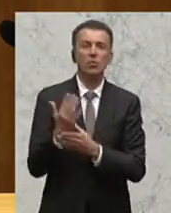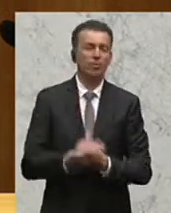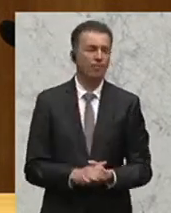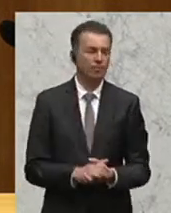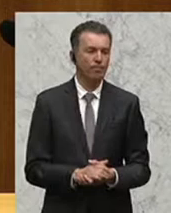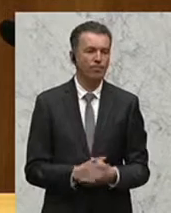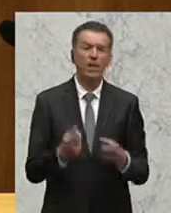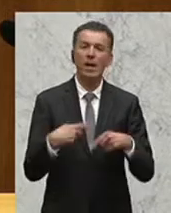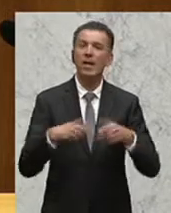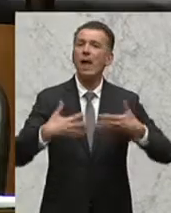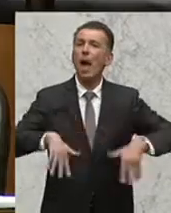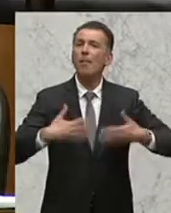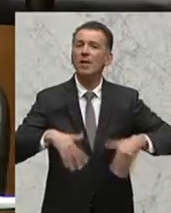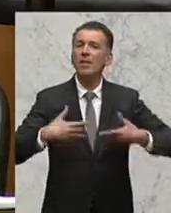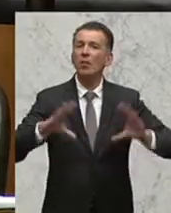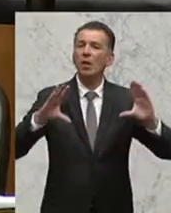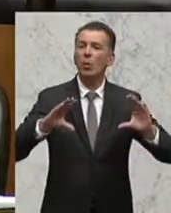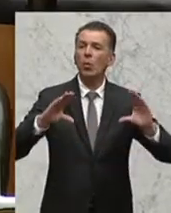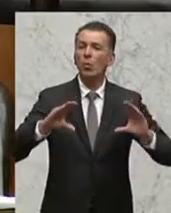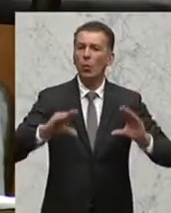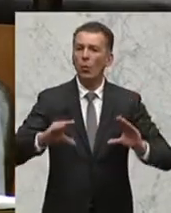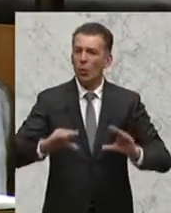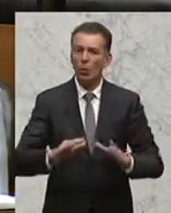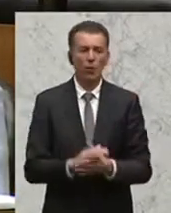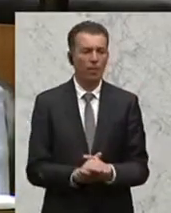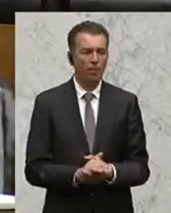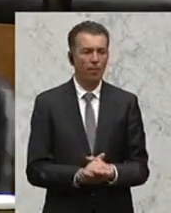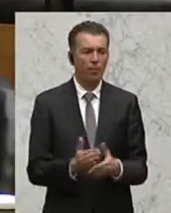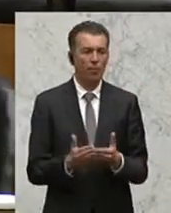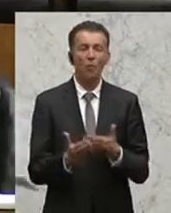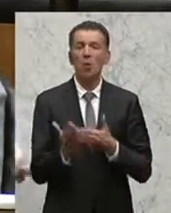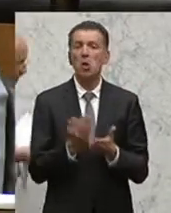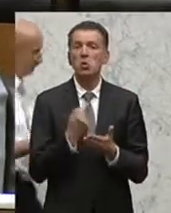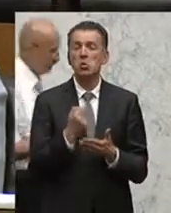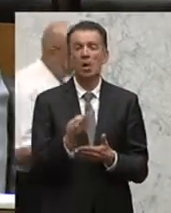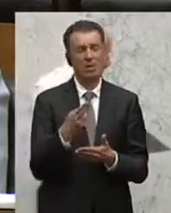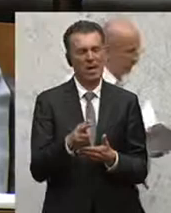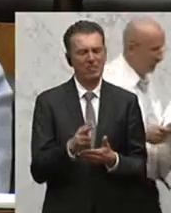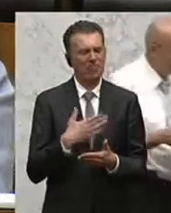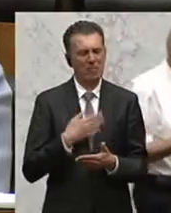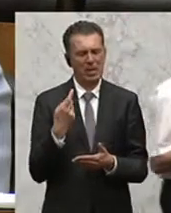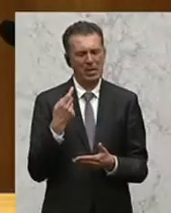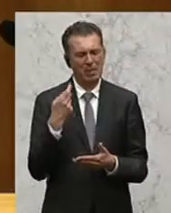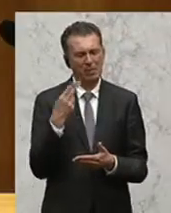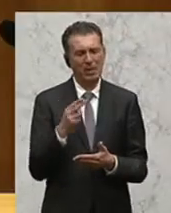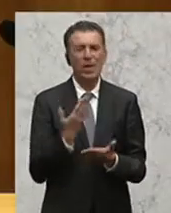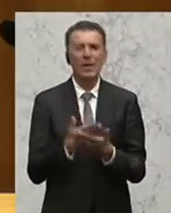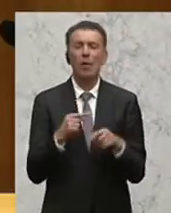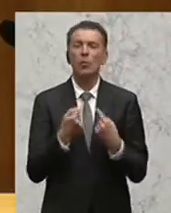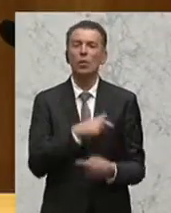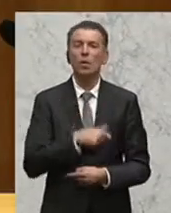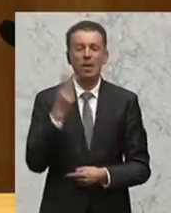bekommen ihre Arbeitslosigkeit besser in den Griff. Das heißt, es vom Vorhinein zu verteufeln, davon halte ich nichts. Deshalb wird unsere Fraktion